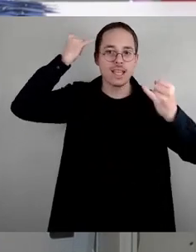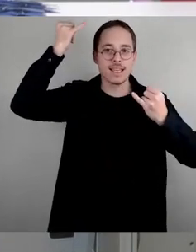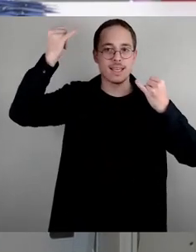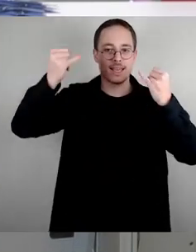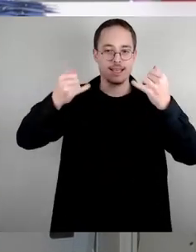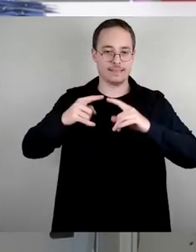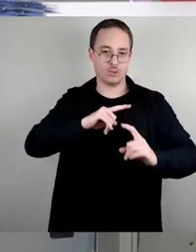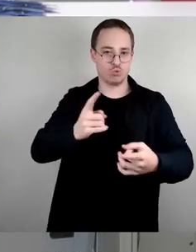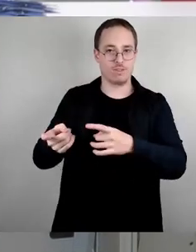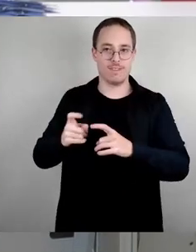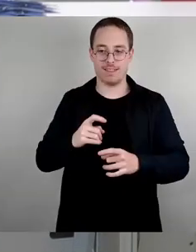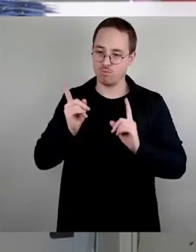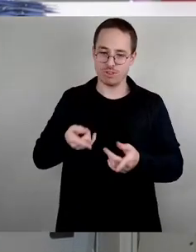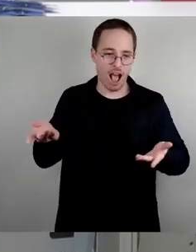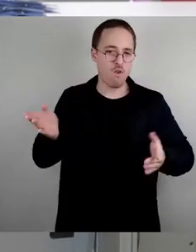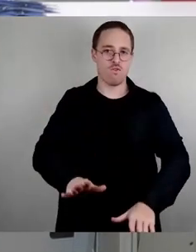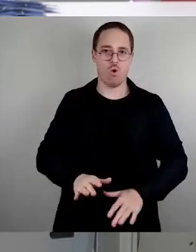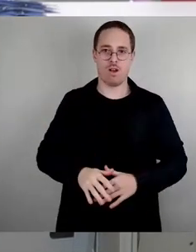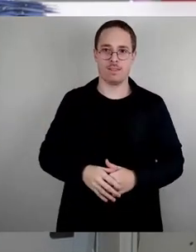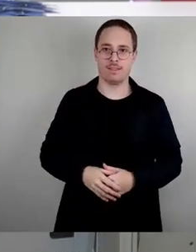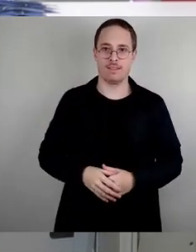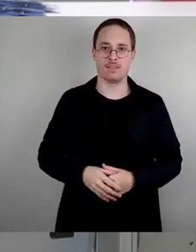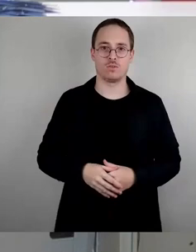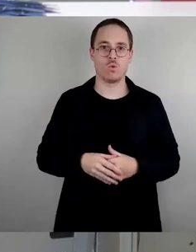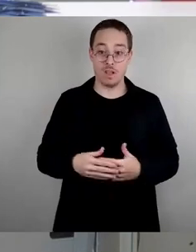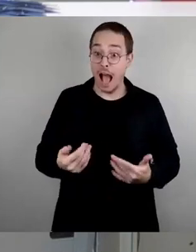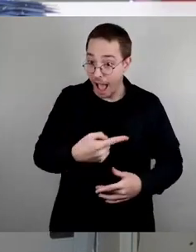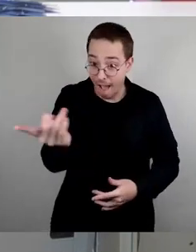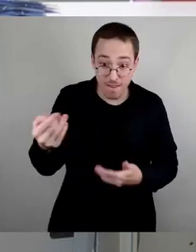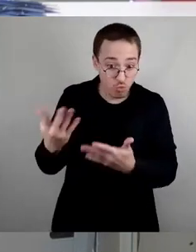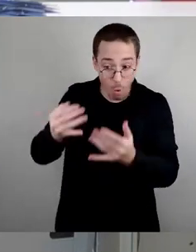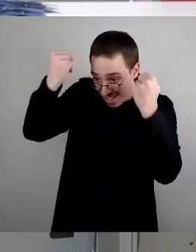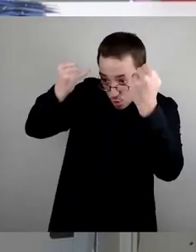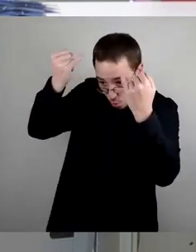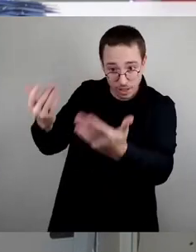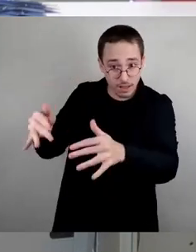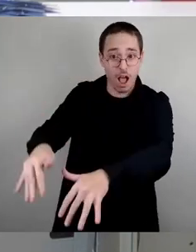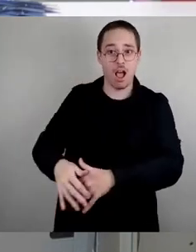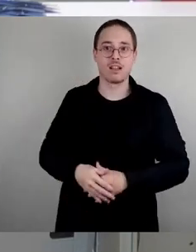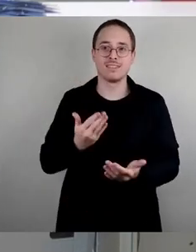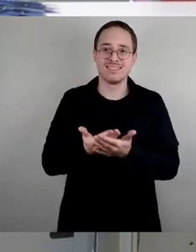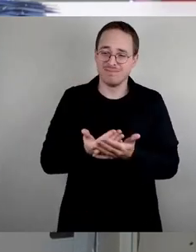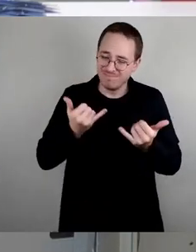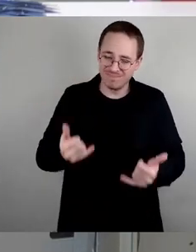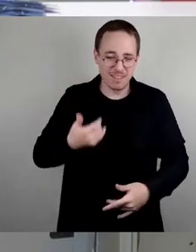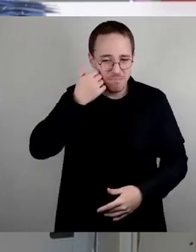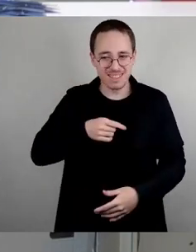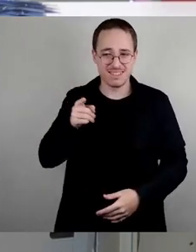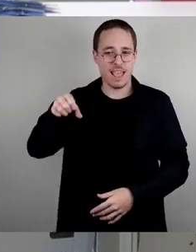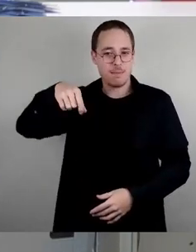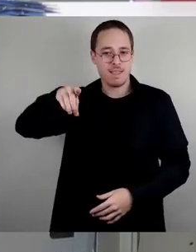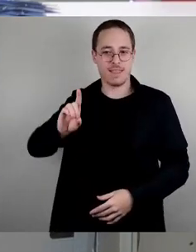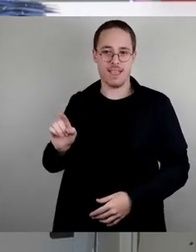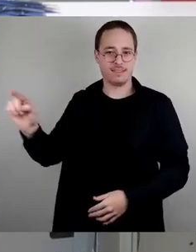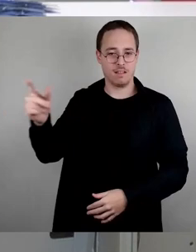neige ich einfach dazu, lassen Sie uns einen pragmatischen Vorschlag der SPD, der ist nun mal pragmatisch,